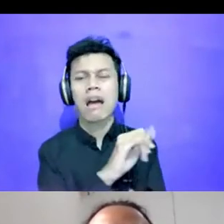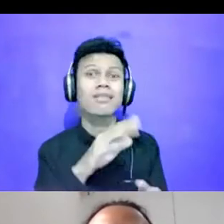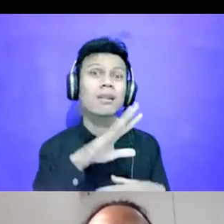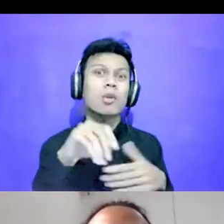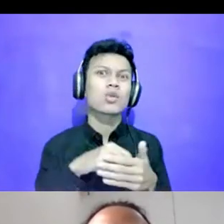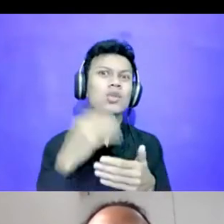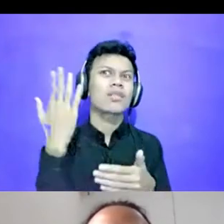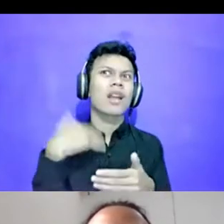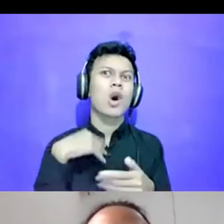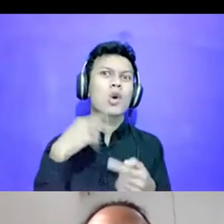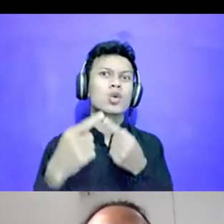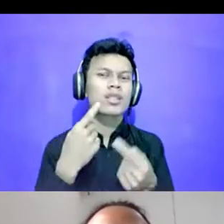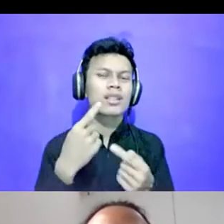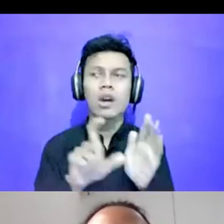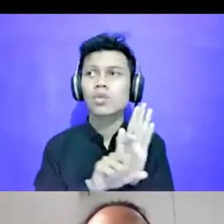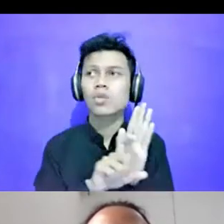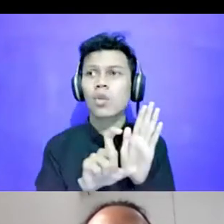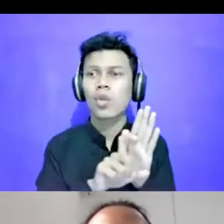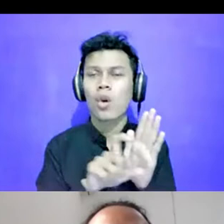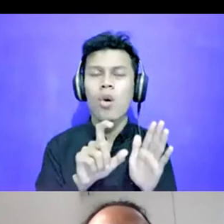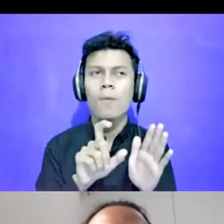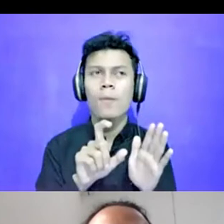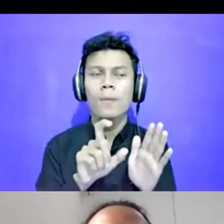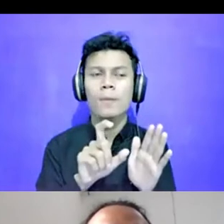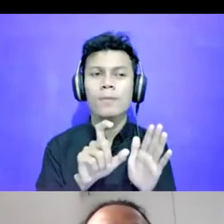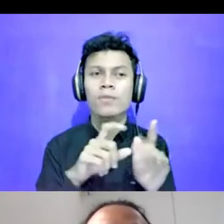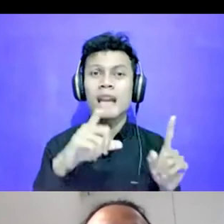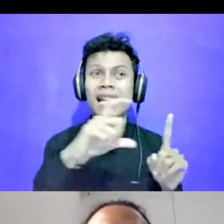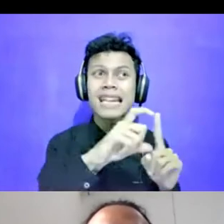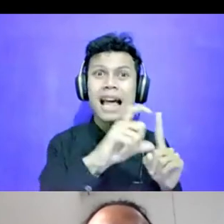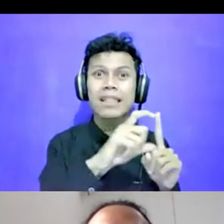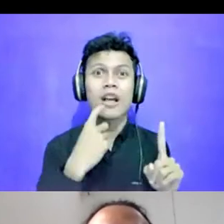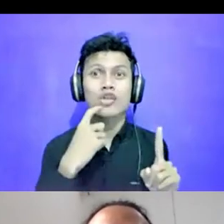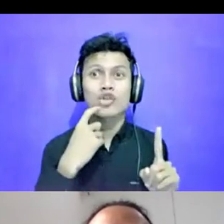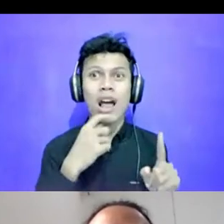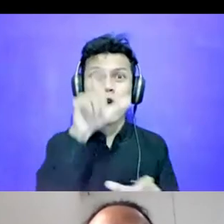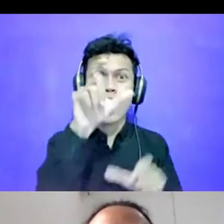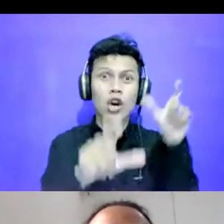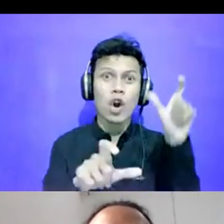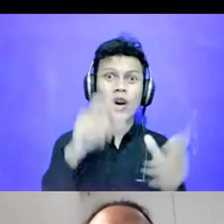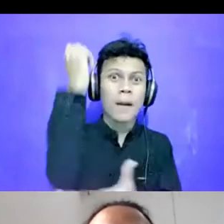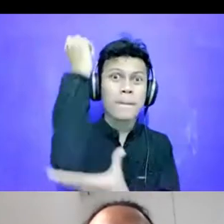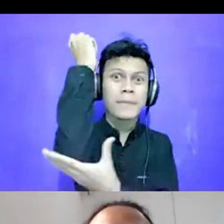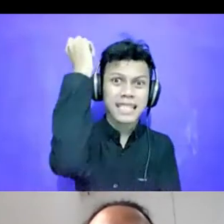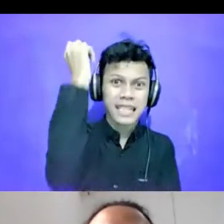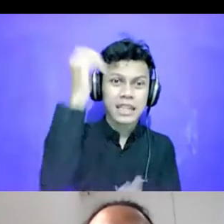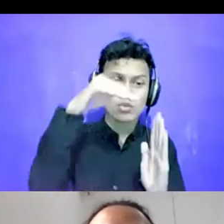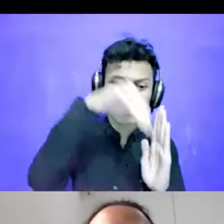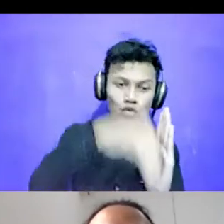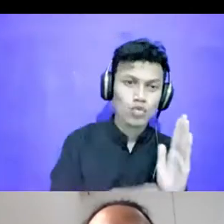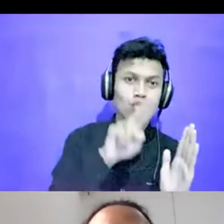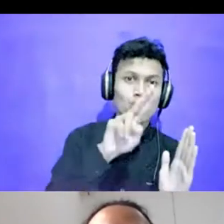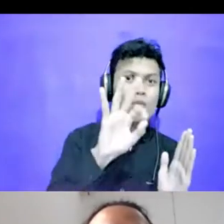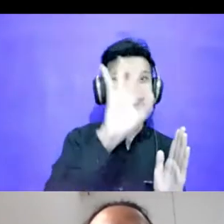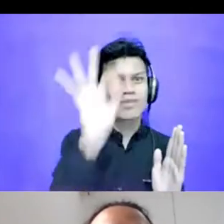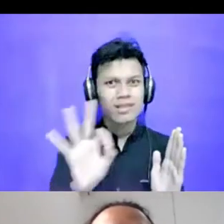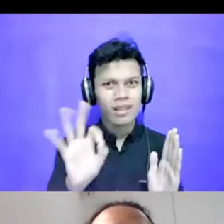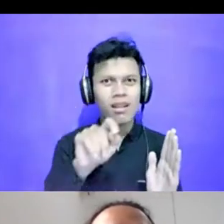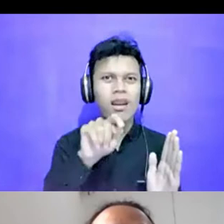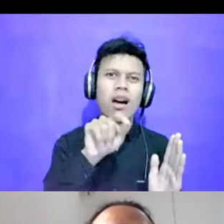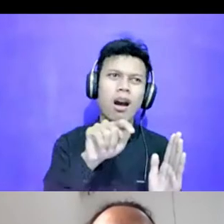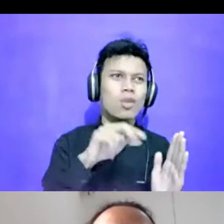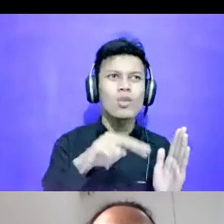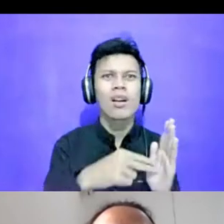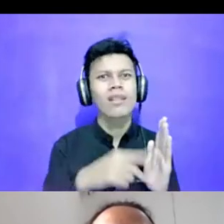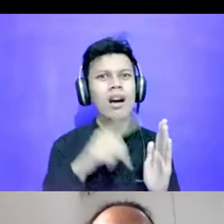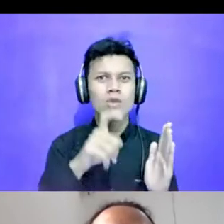Aku Cerita Tadi Misalnya Data Soal Angka Kemiskinan Yang Turun 20% Nah